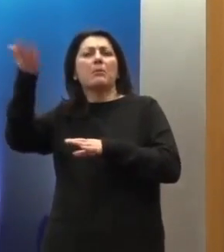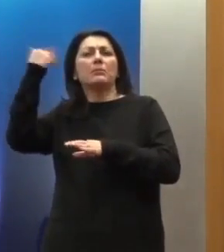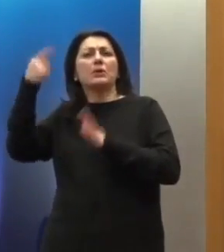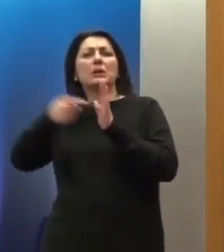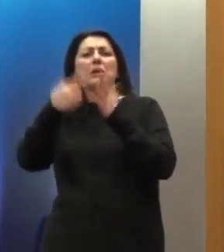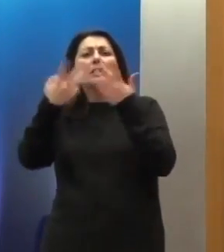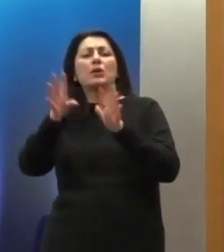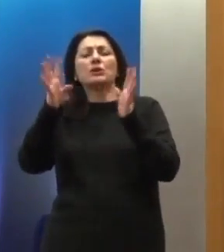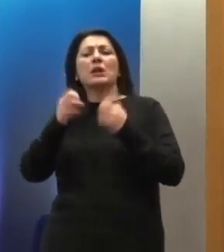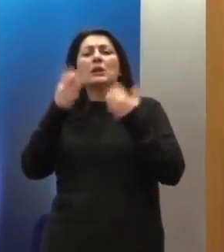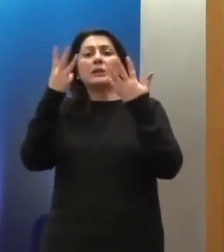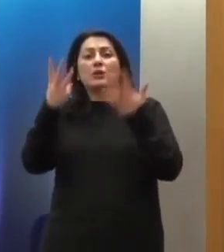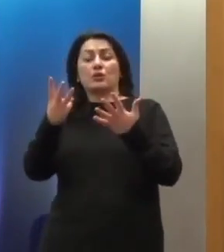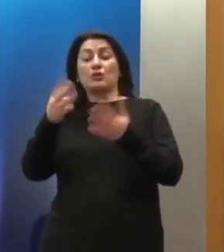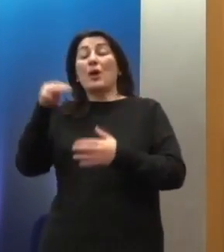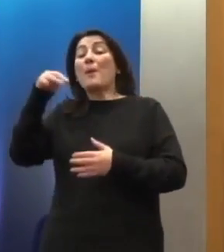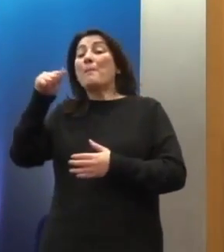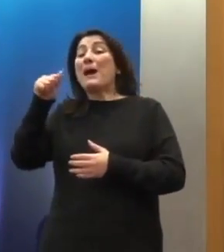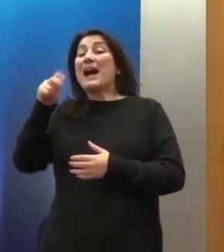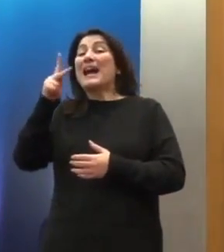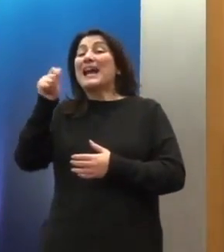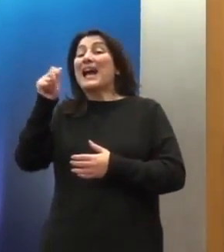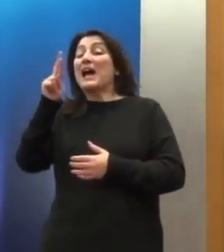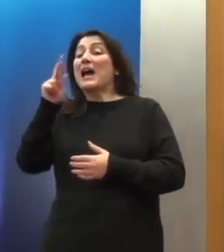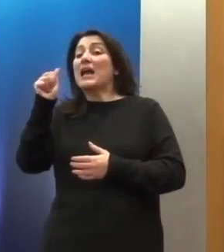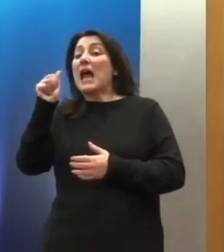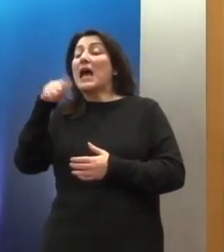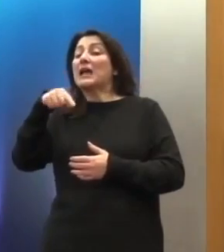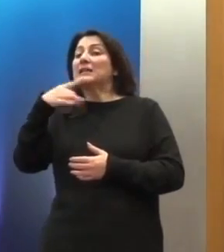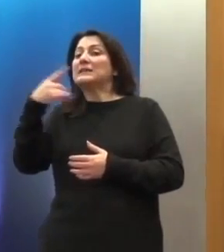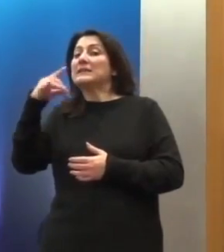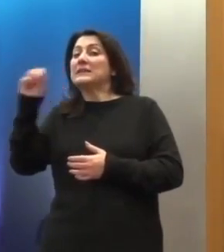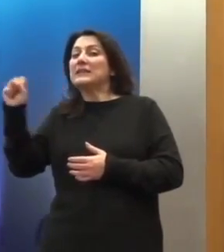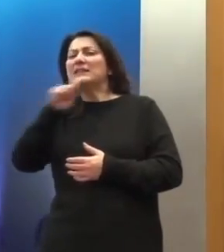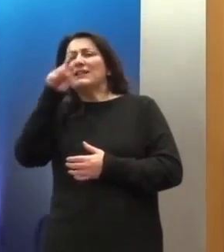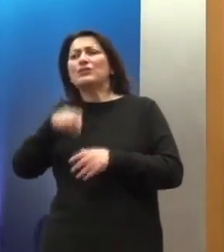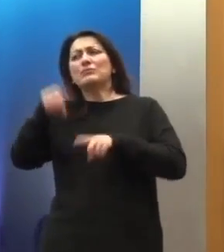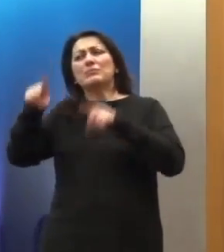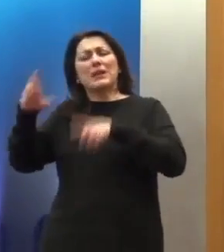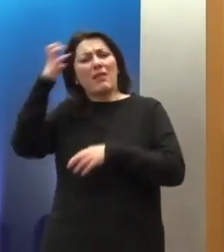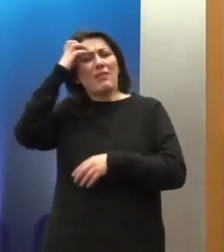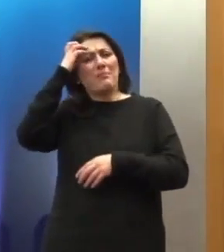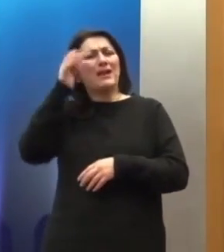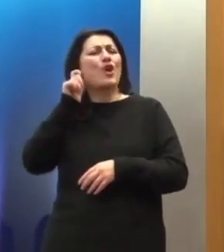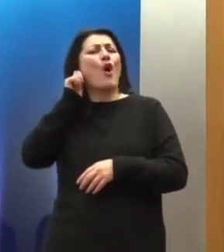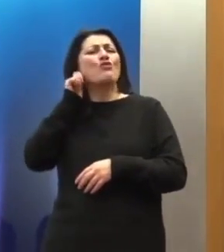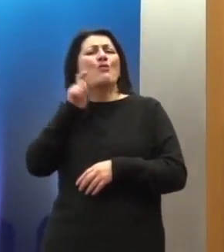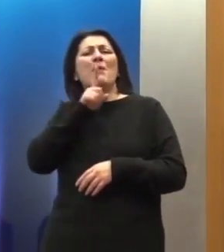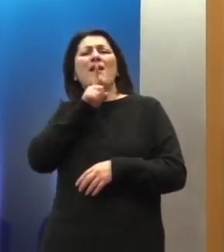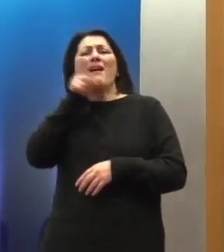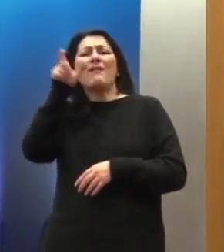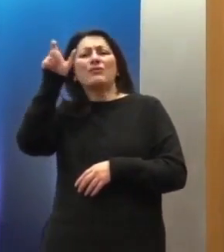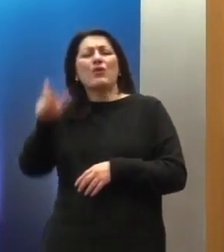θέμα. Μέσα στυπών υπό τον όρο μακαρατζής, ο οποίος, ίσως μερικοί να το θυμάστε, ήταν ένας κάποιος